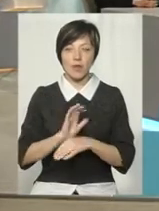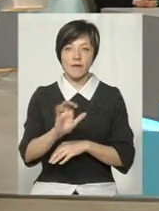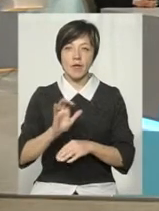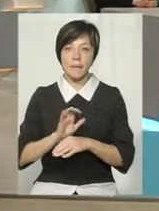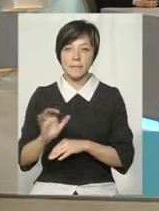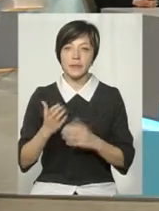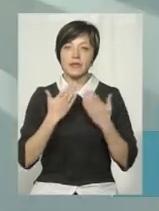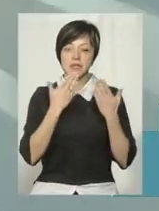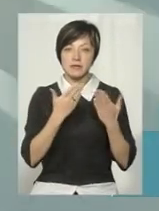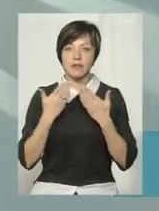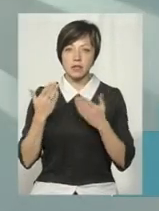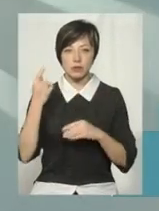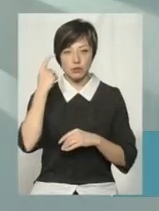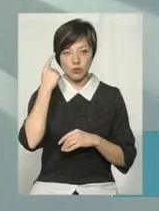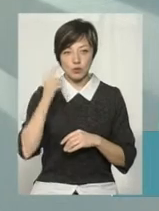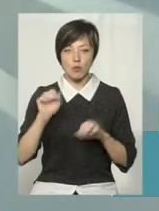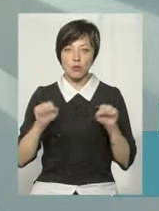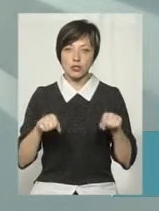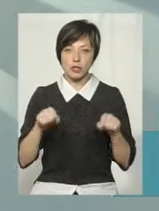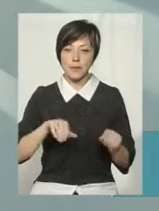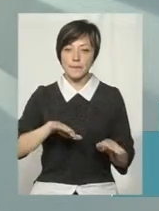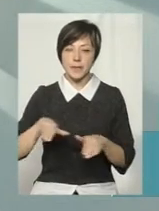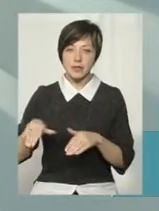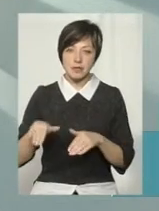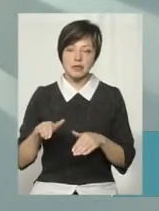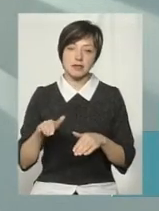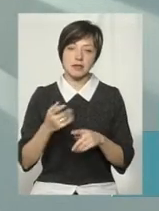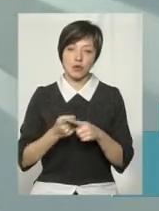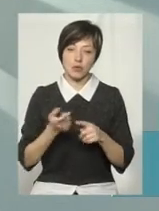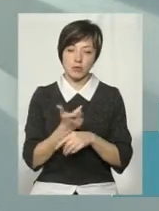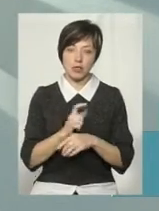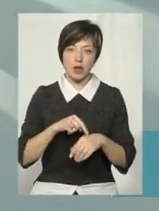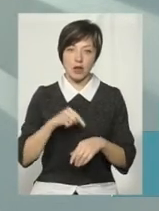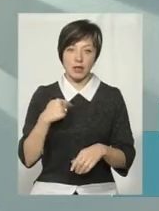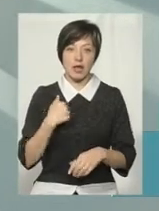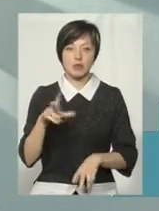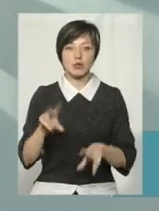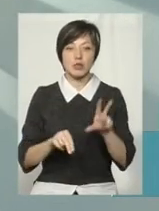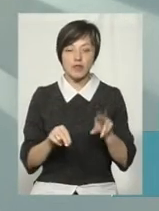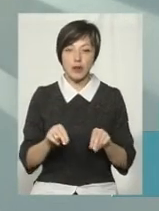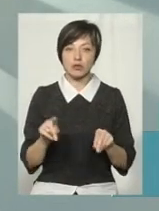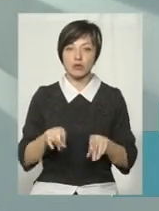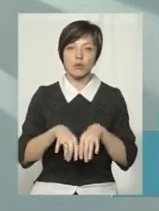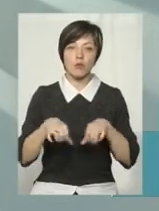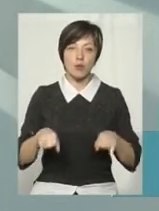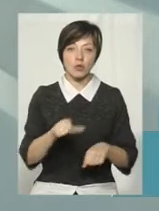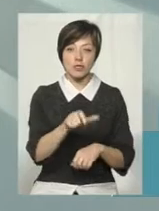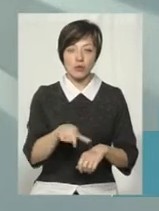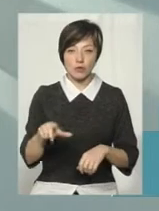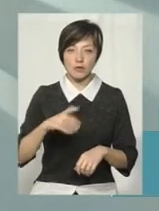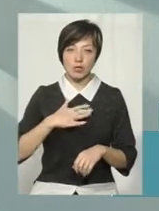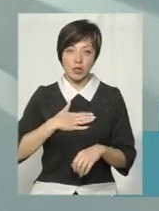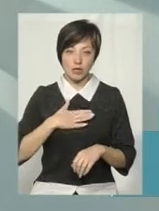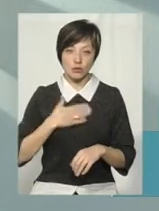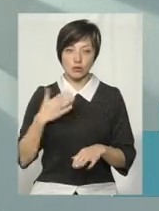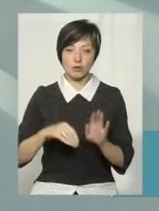звернення, тому, я думаю, можливо, вже після буде якась більша реакція. Але я сподіваюся, що посадовці все ж таки наші, вони